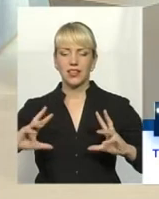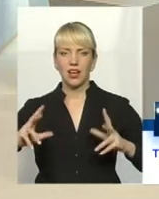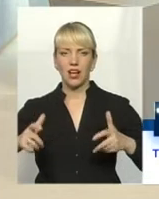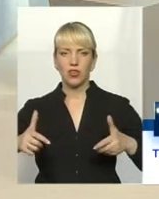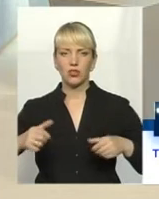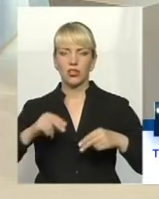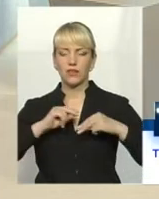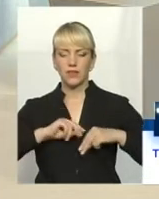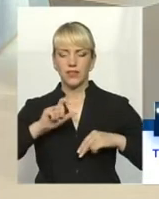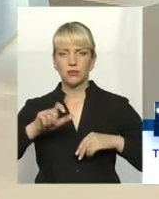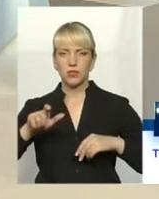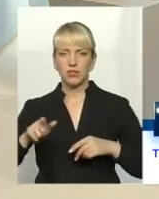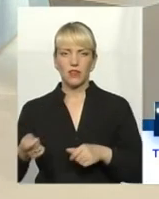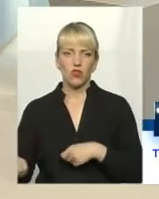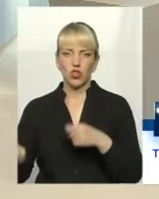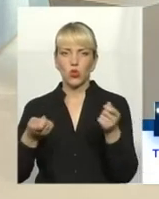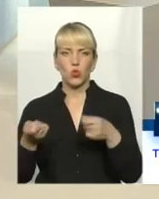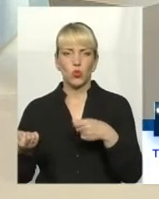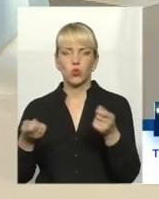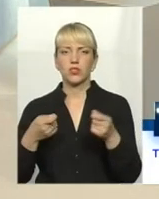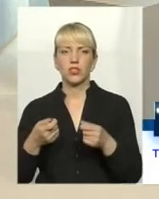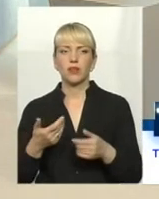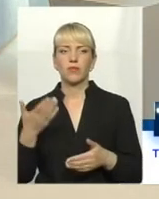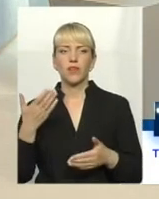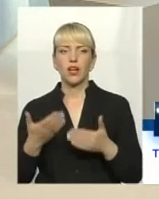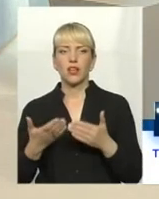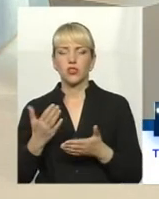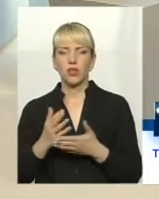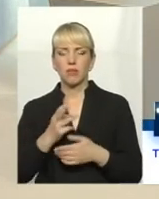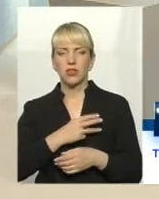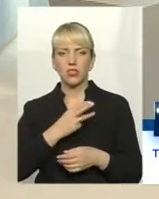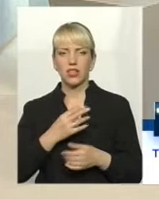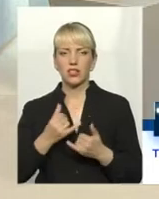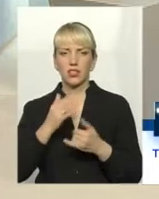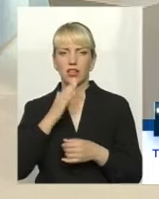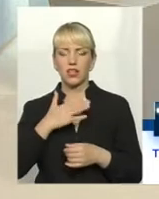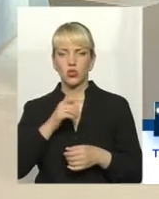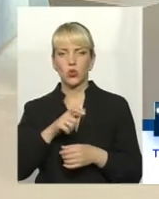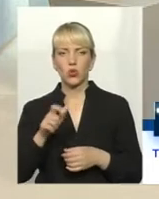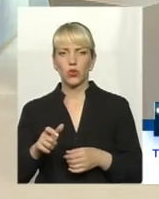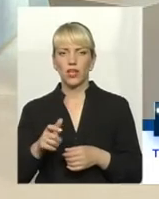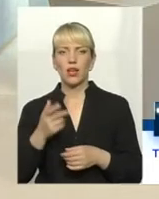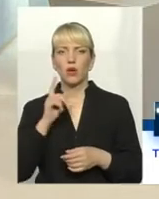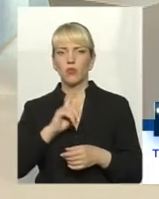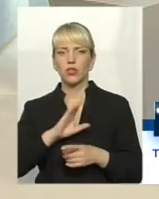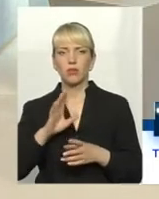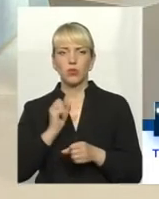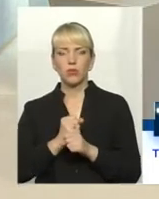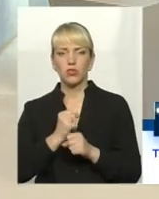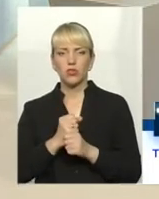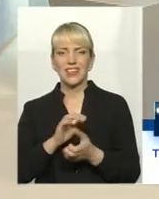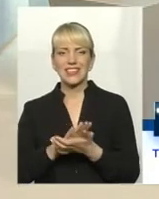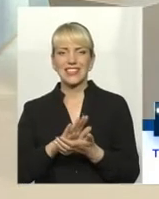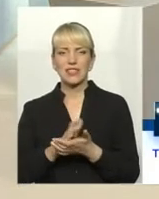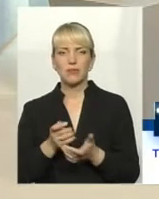працівниками і вони будуть грузити. Але ще хочу побажання для наших людей, поки не буде працювати ще сміттєвоз і